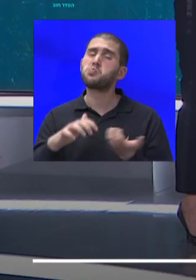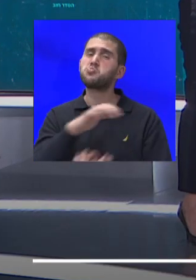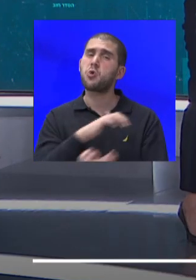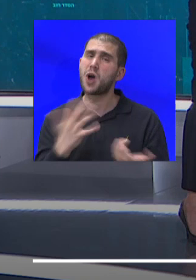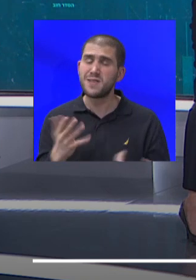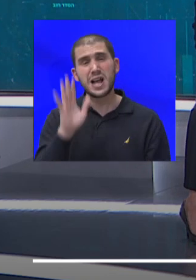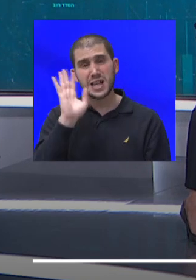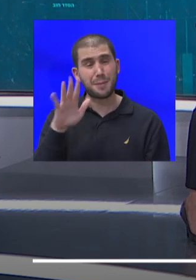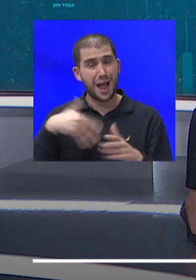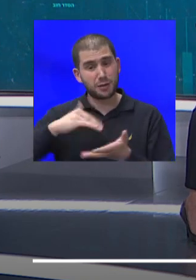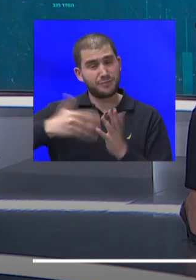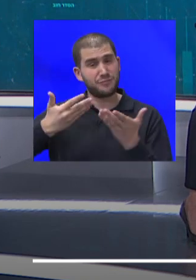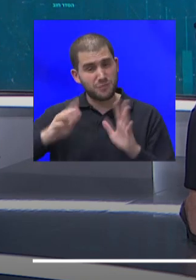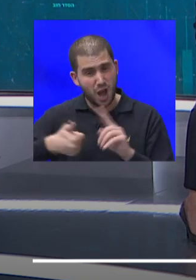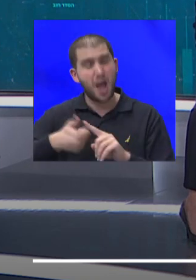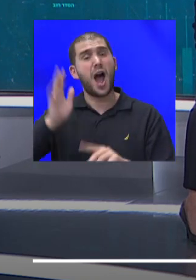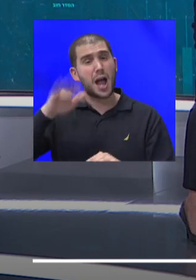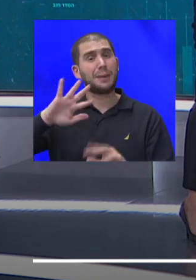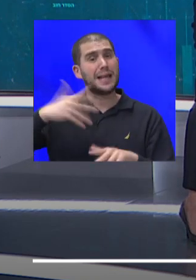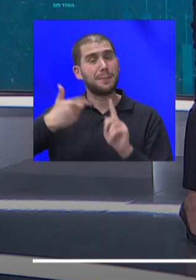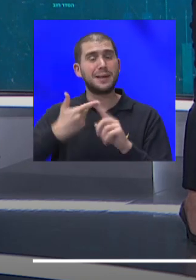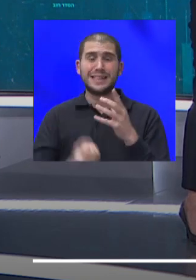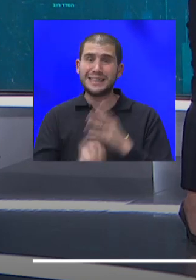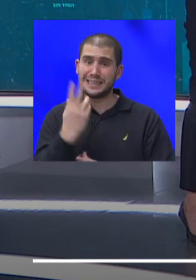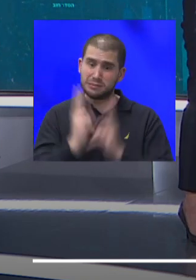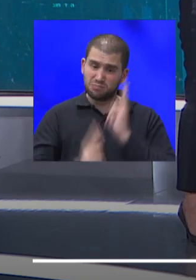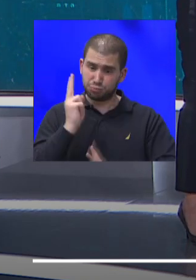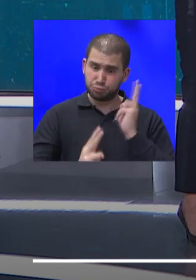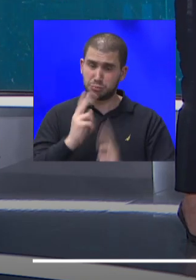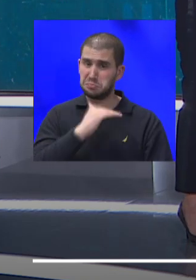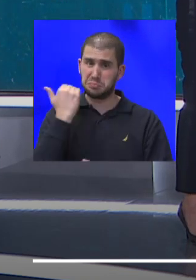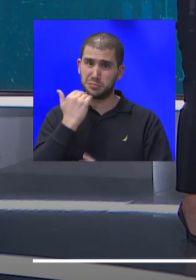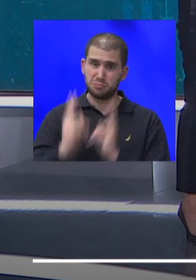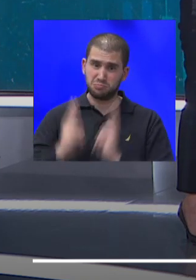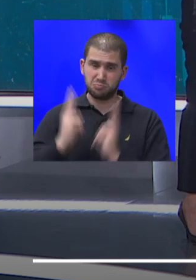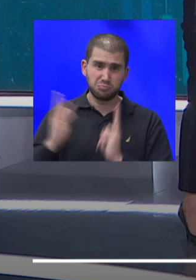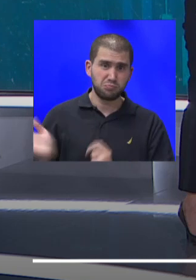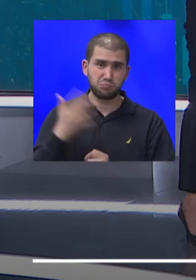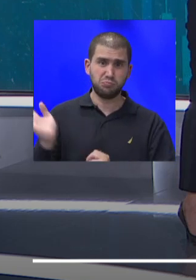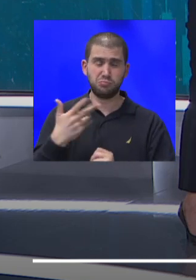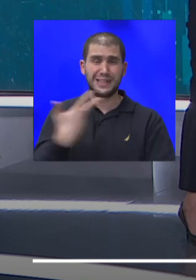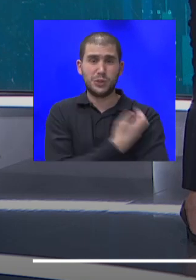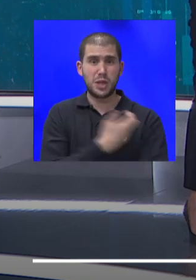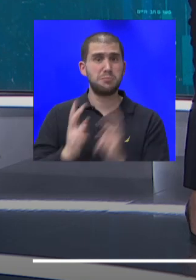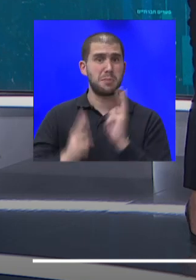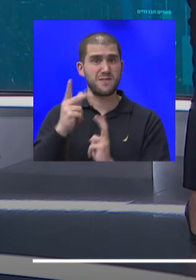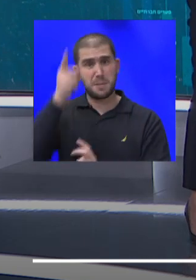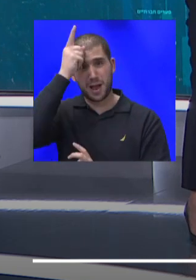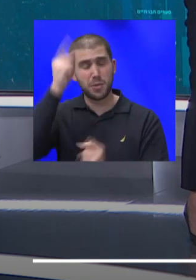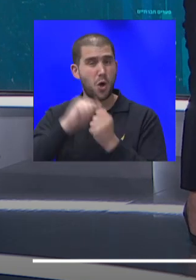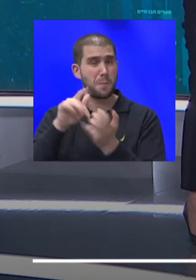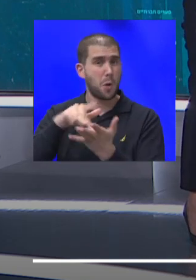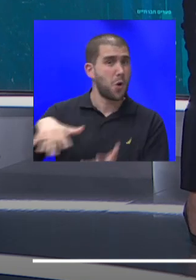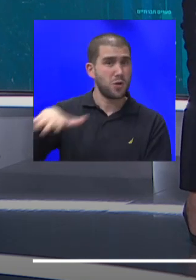חיסון וגם אחרי שייצרו מספיק חיסונים במפעלים של פייזר וגרמניה או בכל מקום אחר, זה